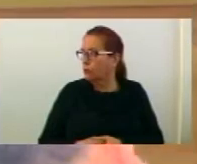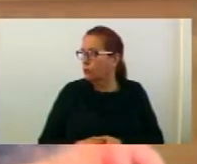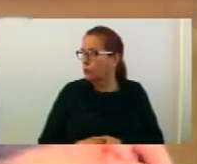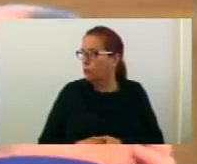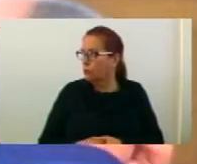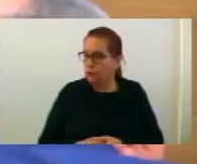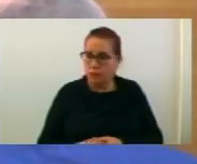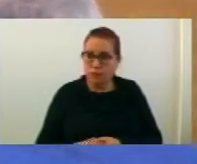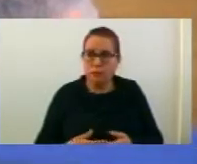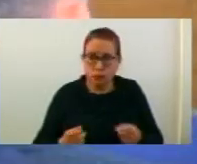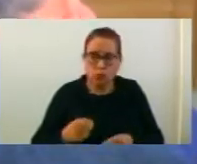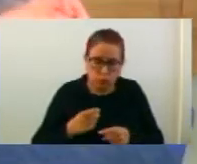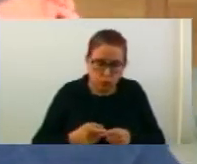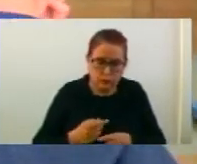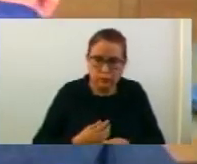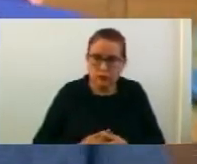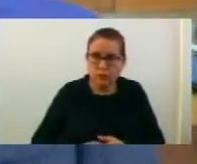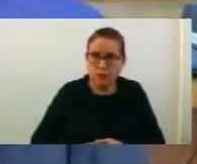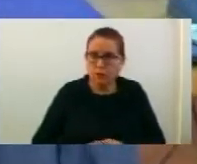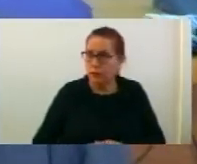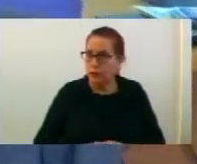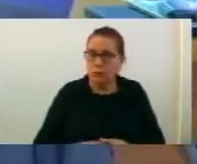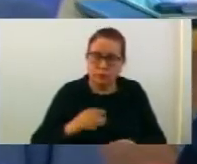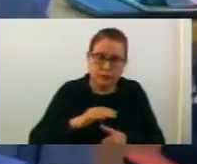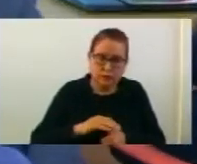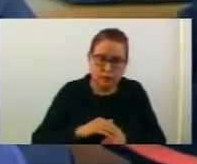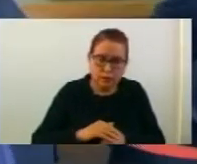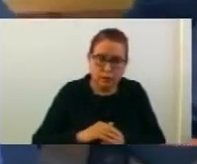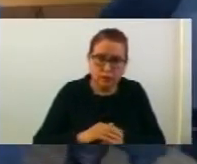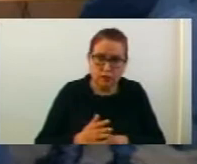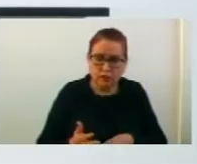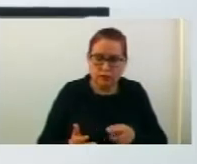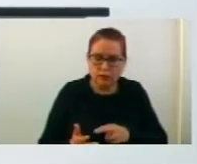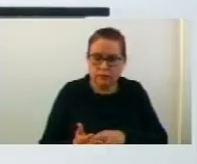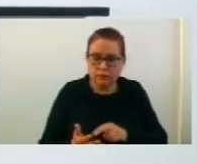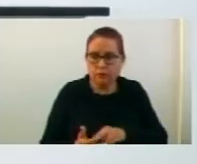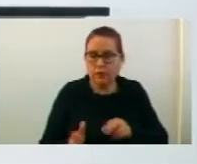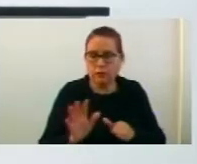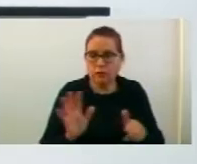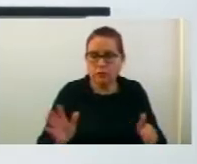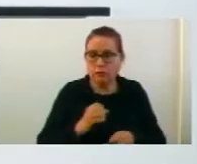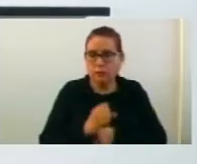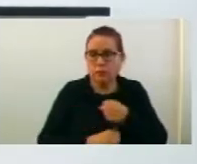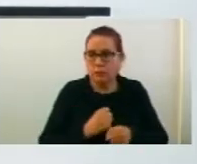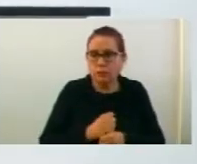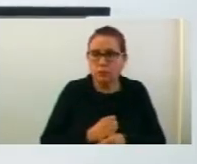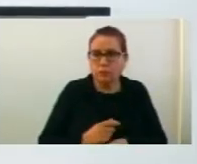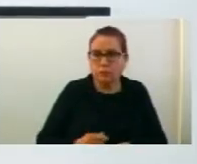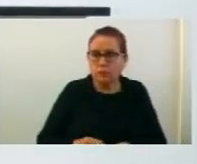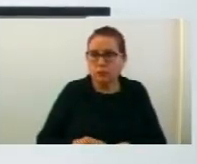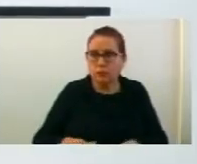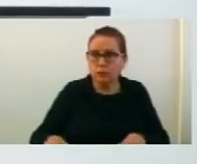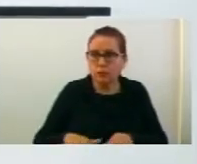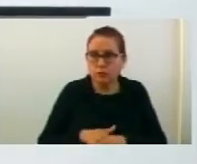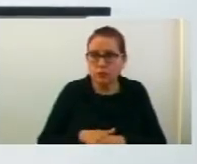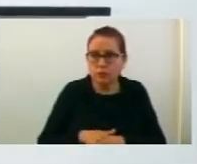Да, точно е, тоа што го кажа председателот. 2006 година, последен пат, се вработи